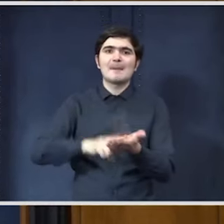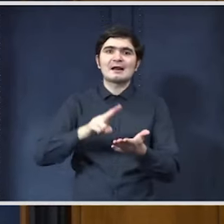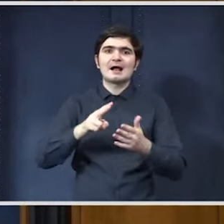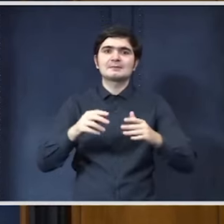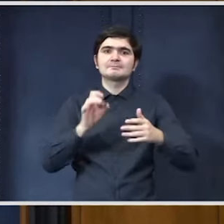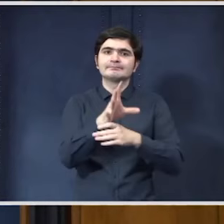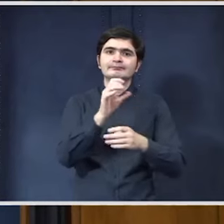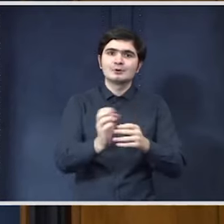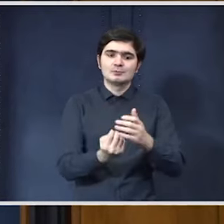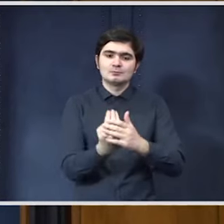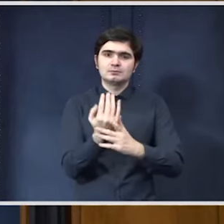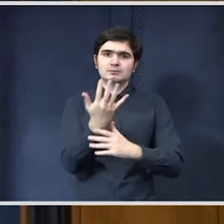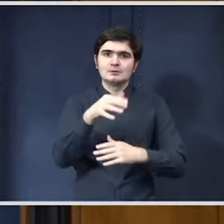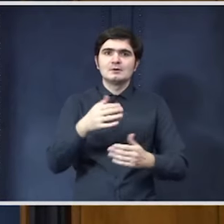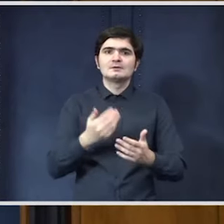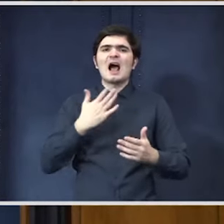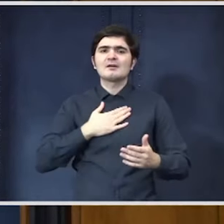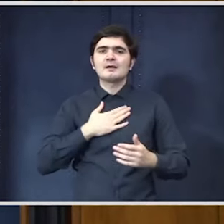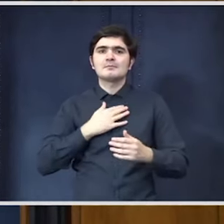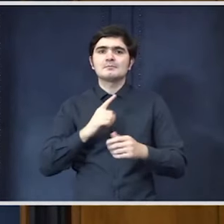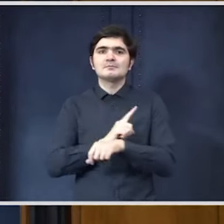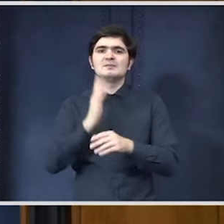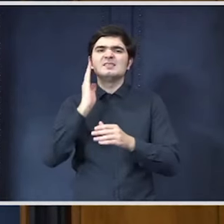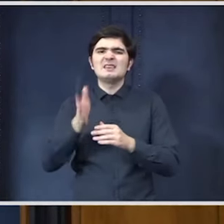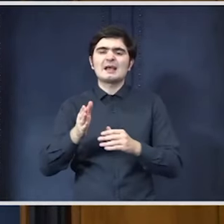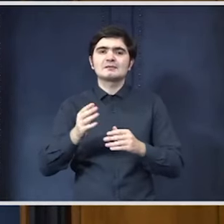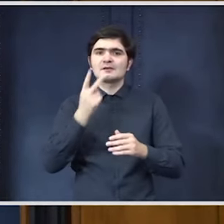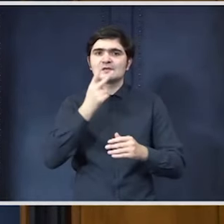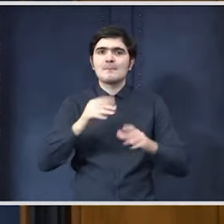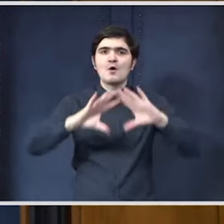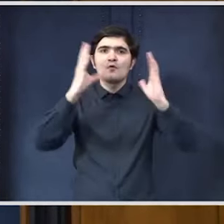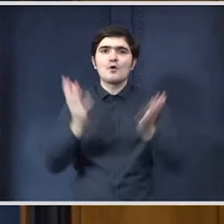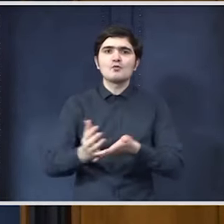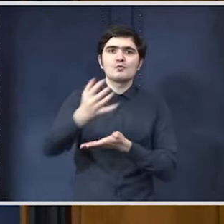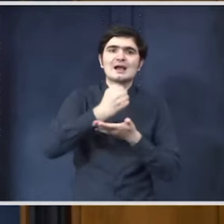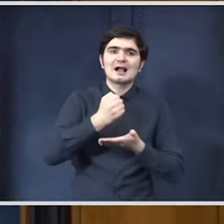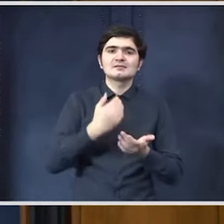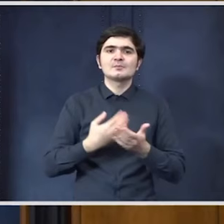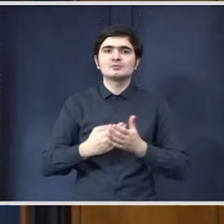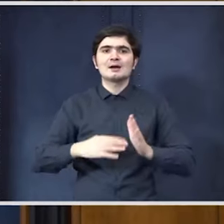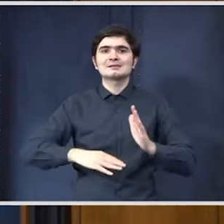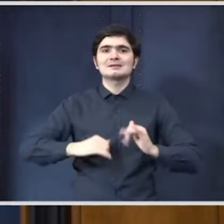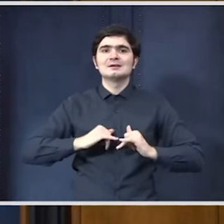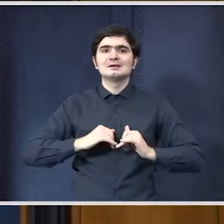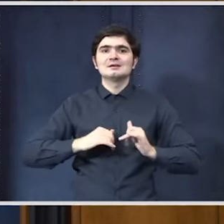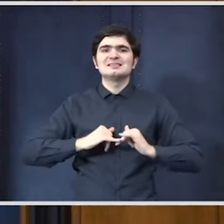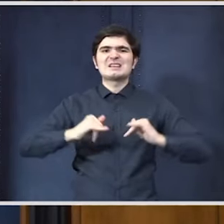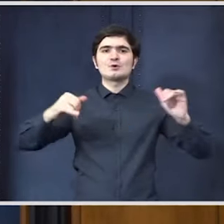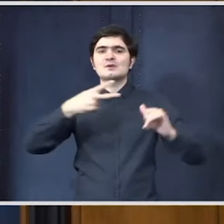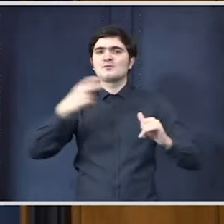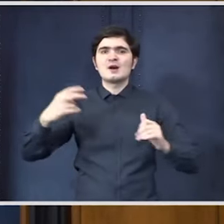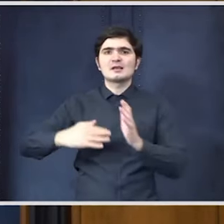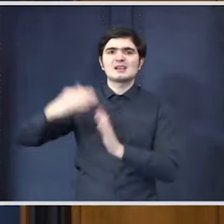în timp real, prin mijloace digitale, volumul de încasări și să creștem, fără a crește impozitele, ratele